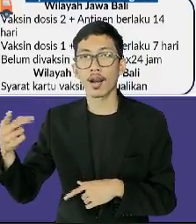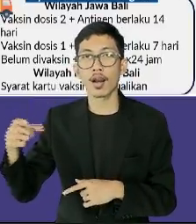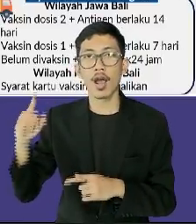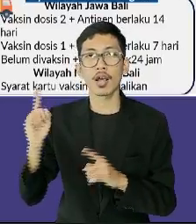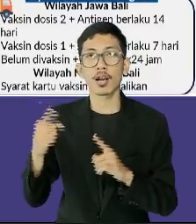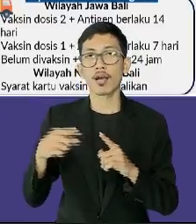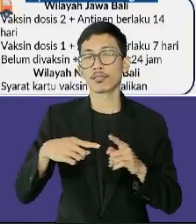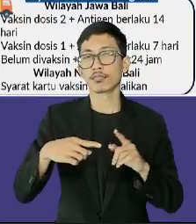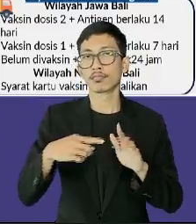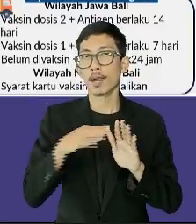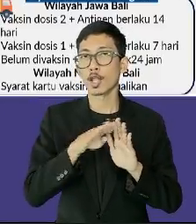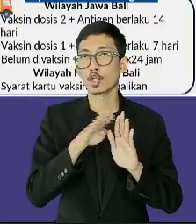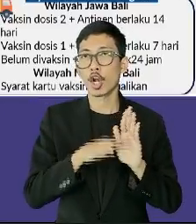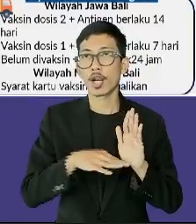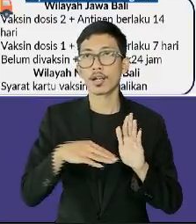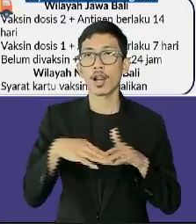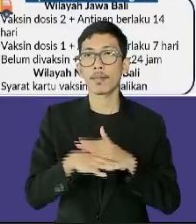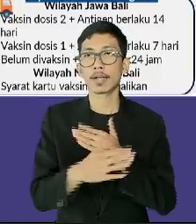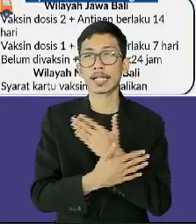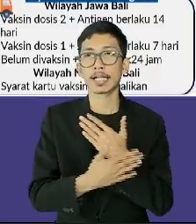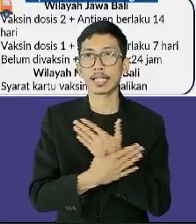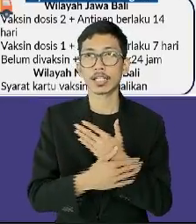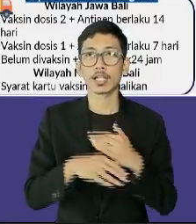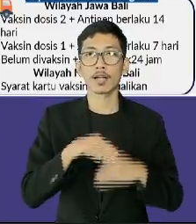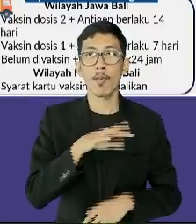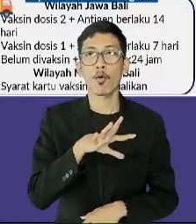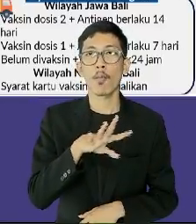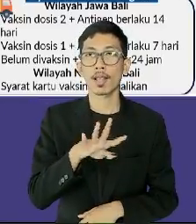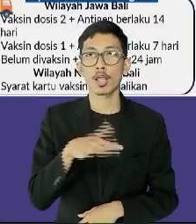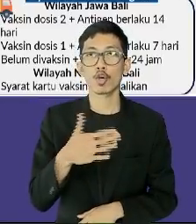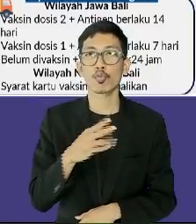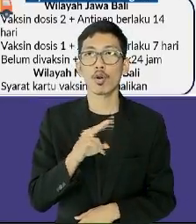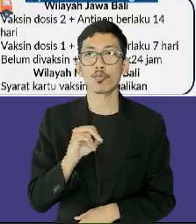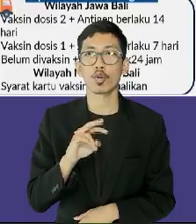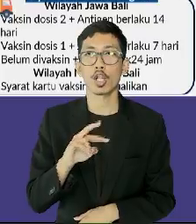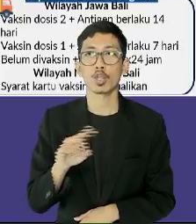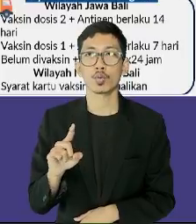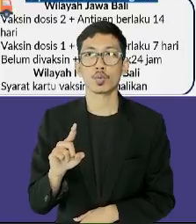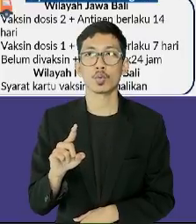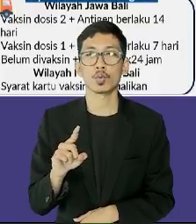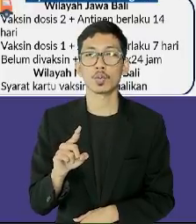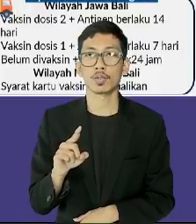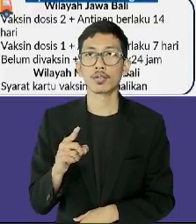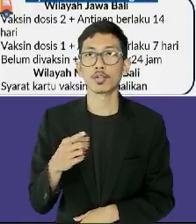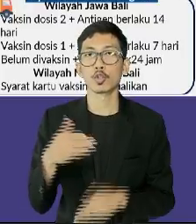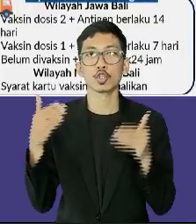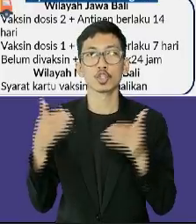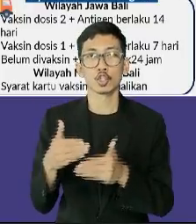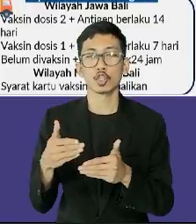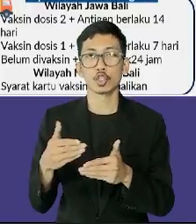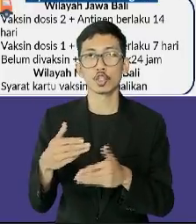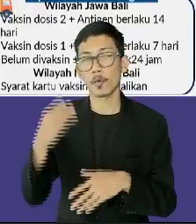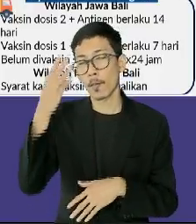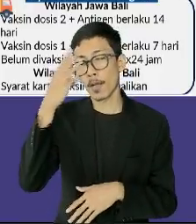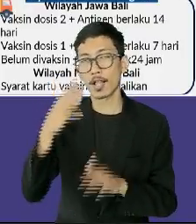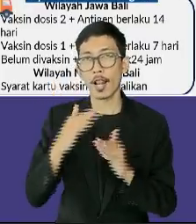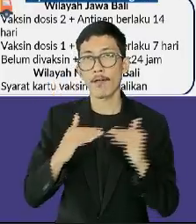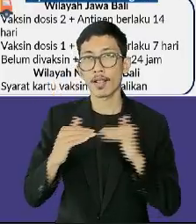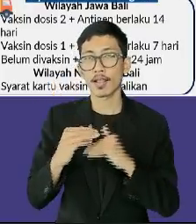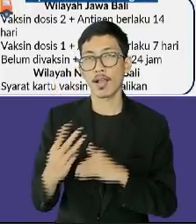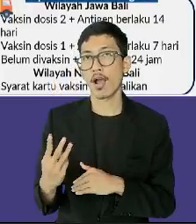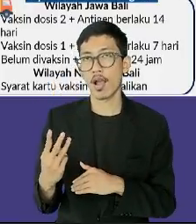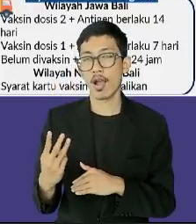instruksi Menteri Dalam Negeri nomor 54 tahun 2021, yaitu khusus Kabupaten Kota level 3. Pertama,